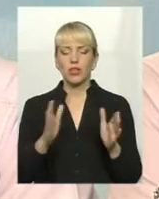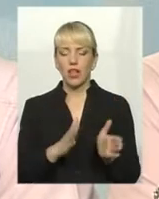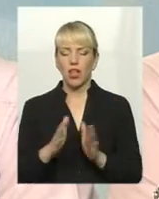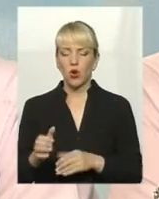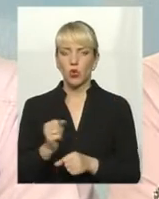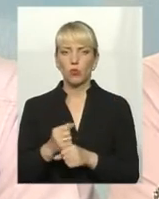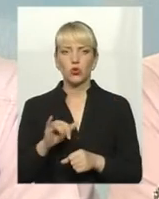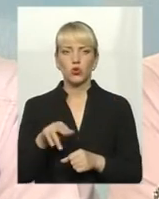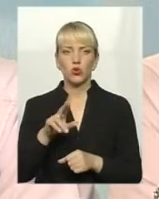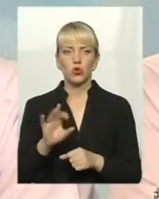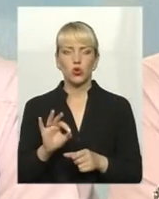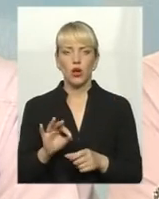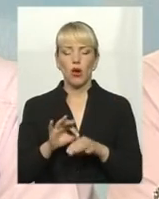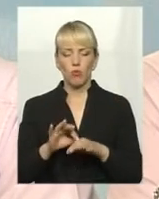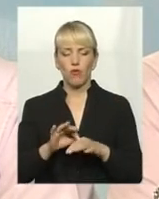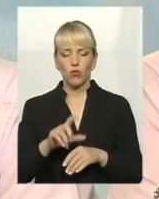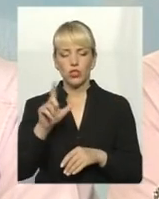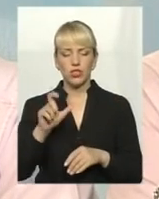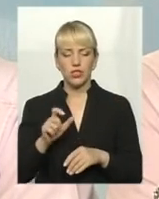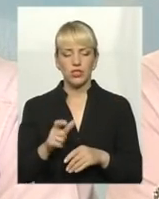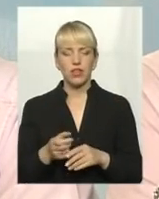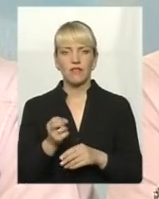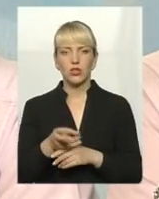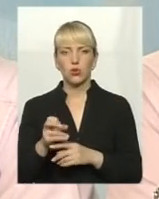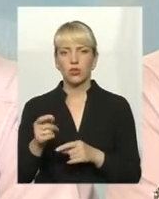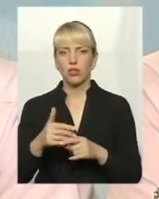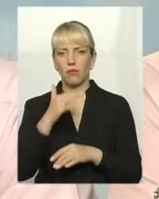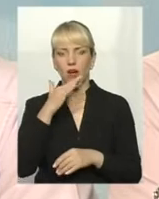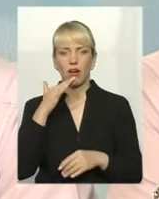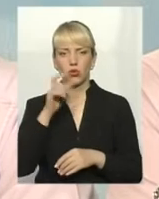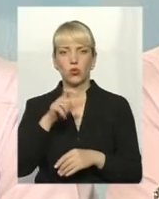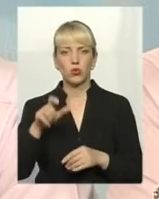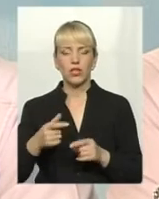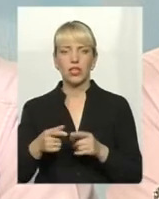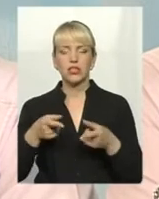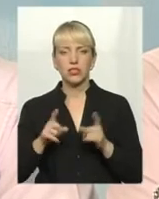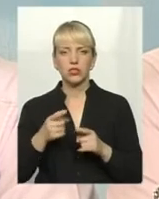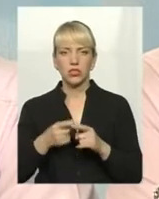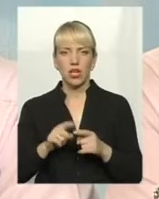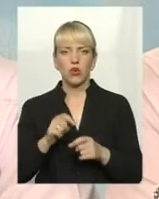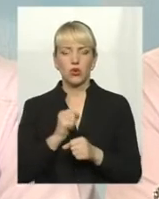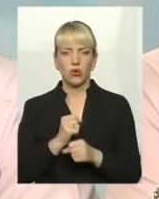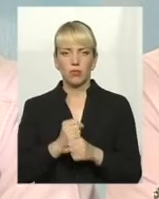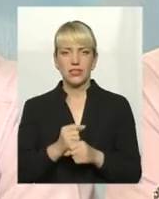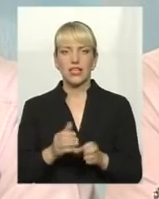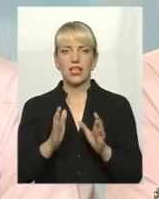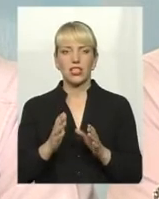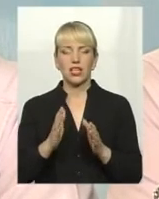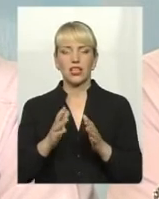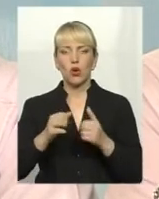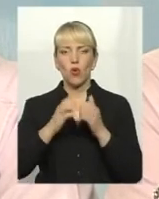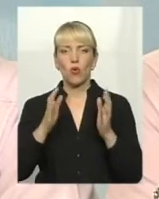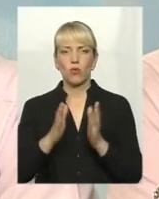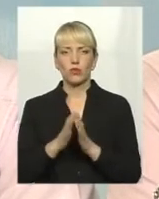роботи щодо положення з відходами. І багато дійсно ця робота вже проводиться. Адже тільки комплексно, тільки